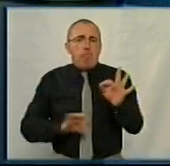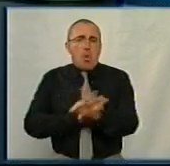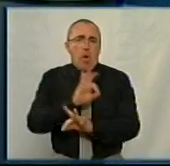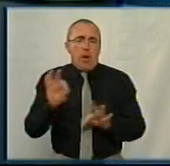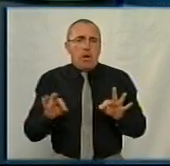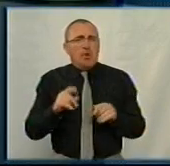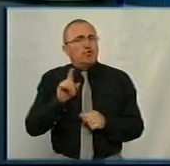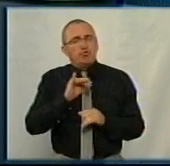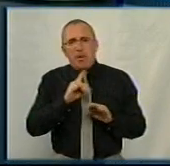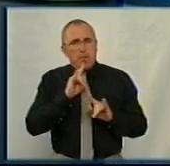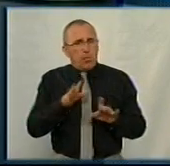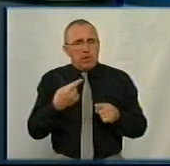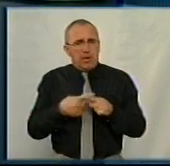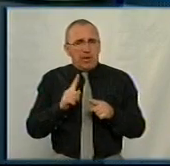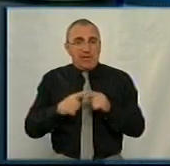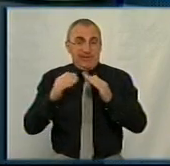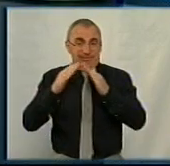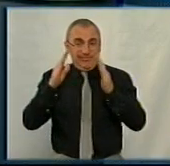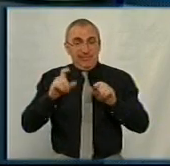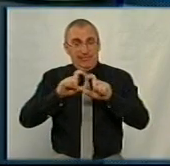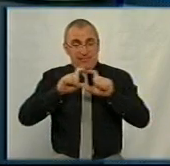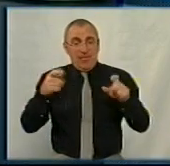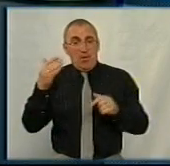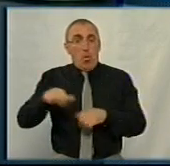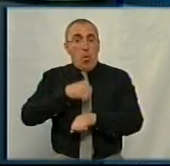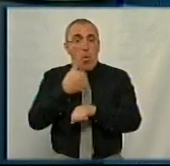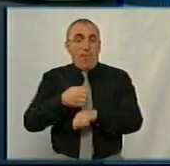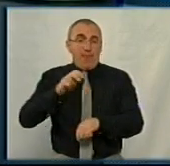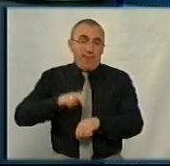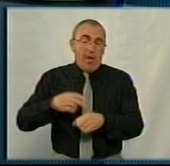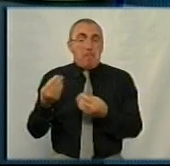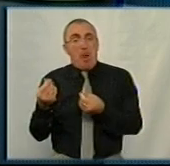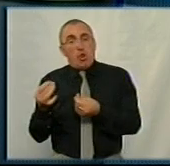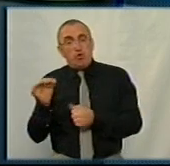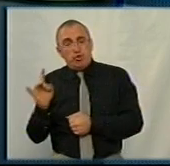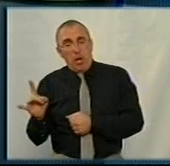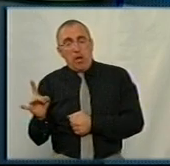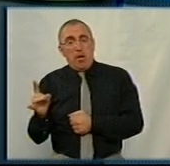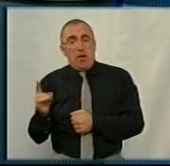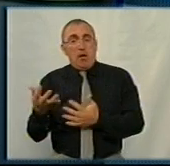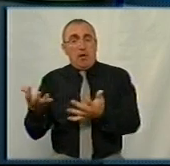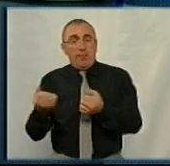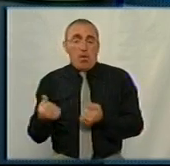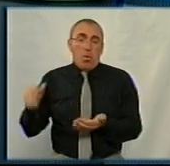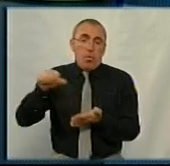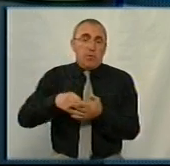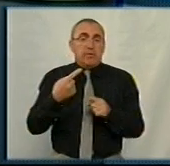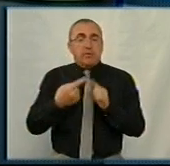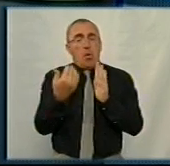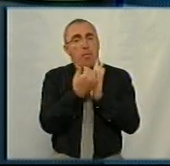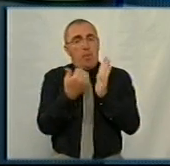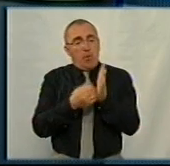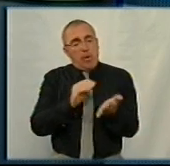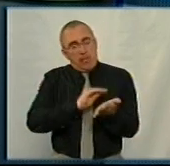Раз. Чи не буде так, що той чи інший комунальний заклад, вірніше, його головний лікар чи менеджер, аби взяти в участь в цій програмі, ну,